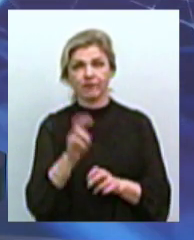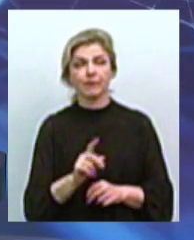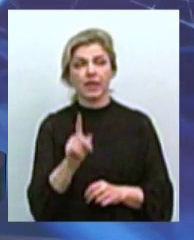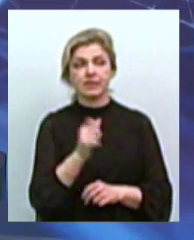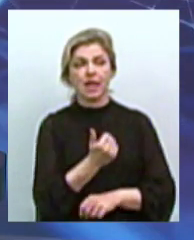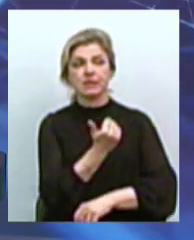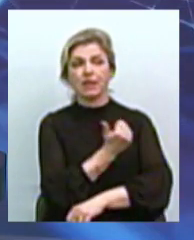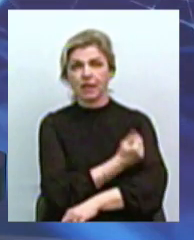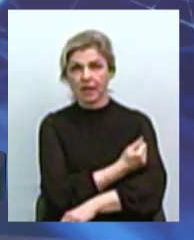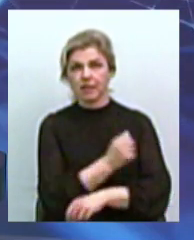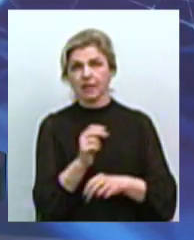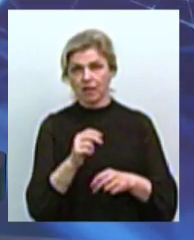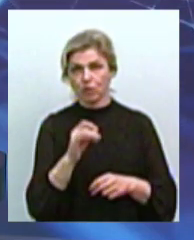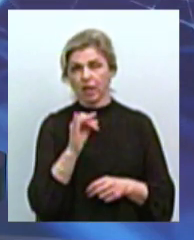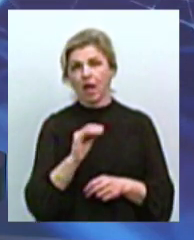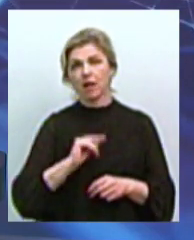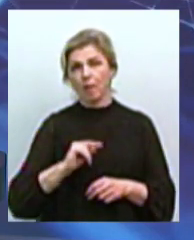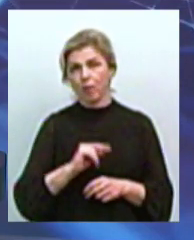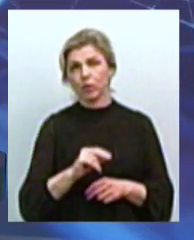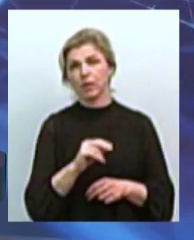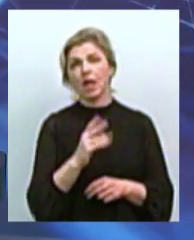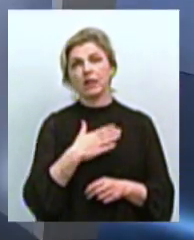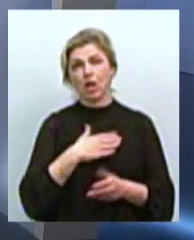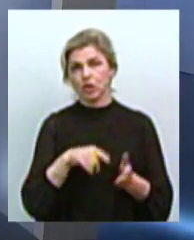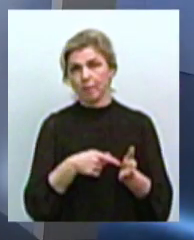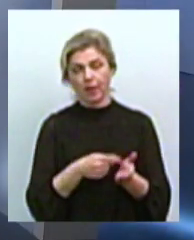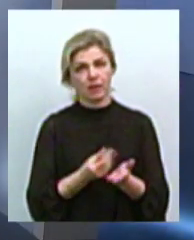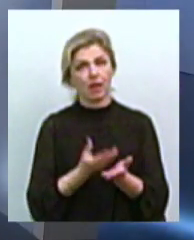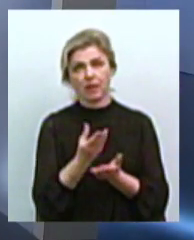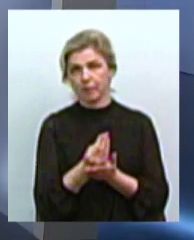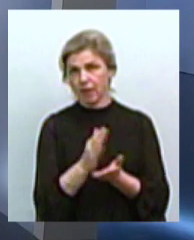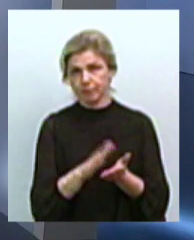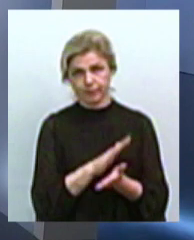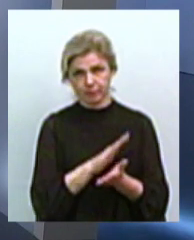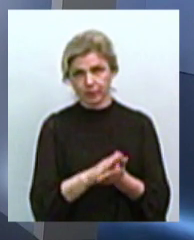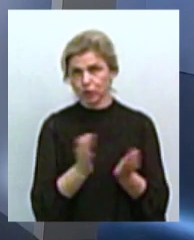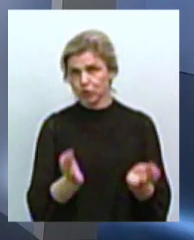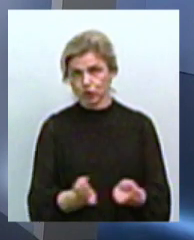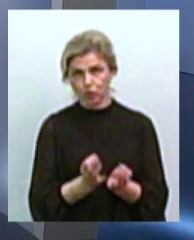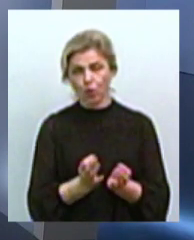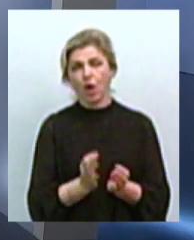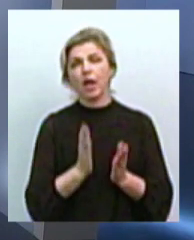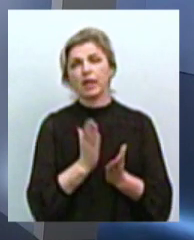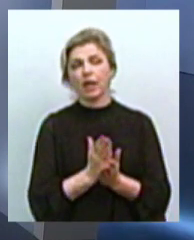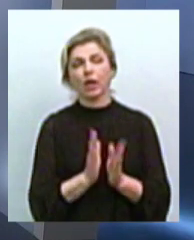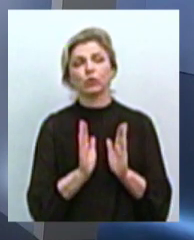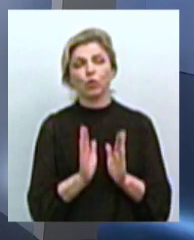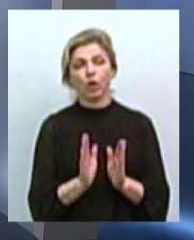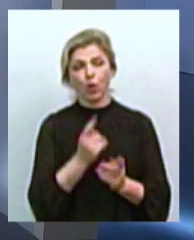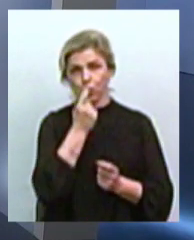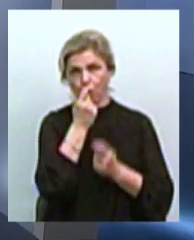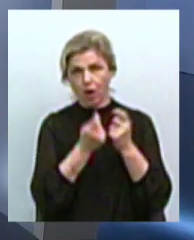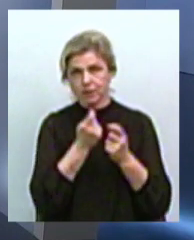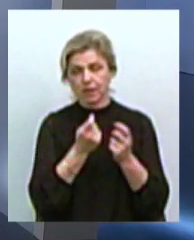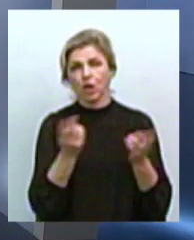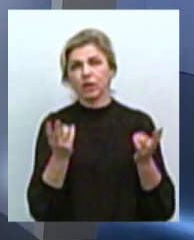стерилізацію та роботу працівників наше місто не платить нічого взагалі. Фактично є певні нюанси, це